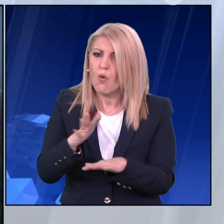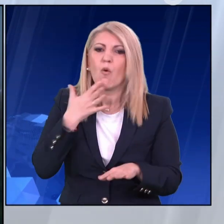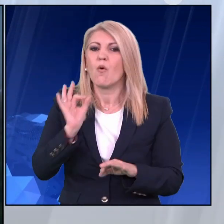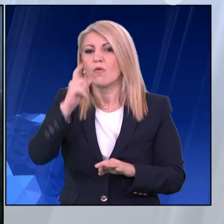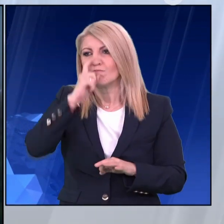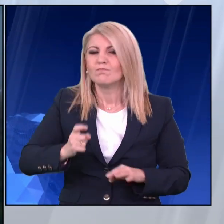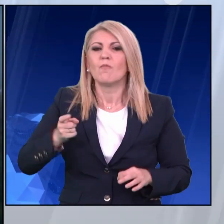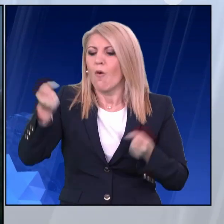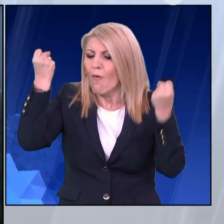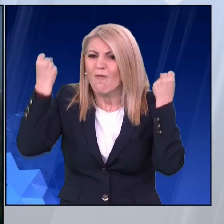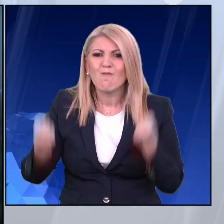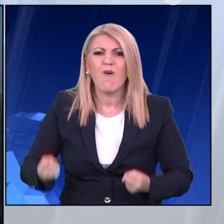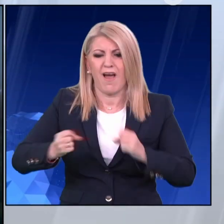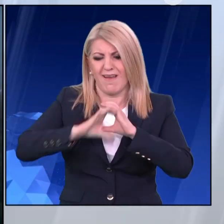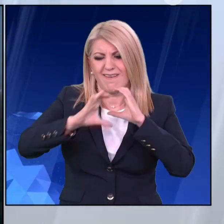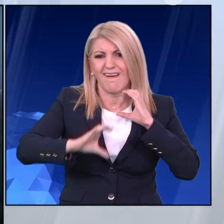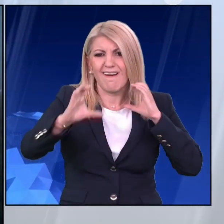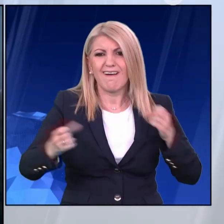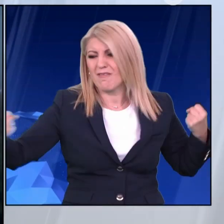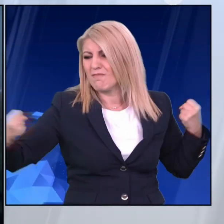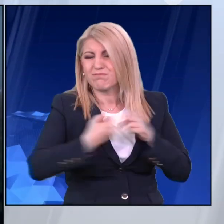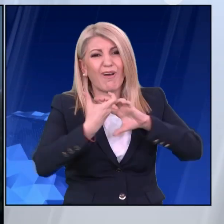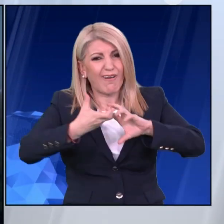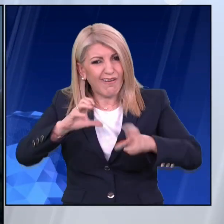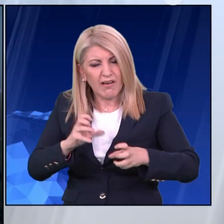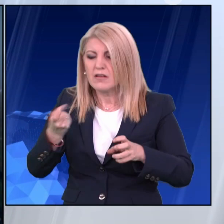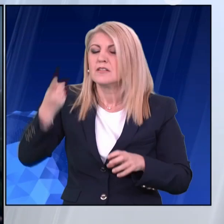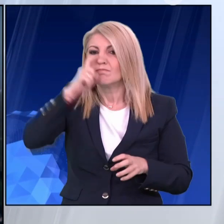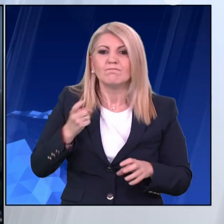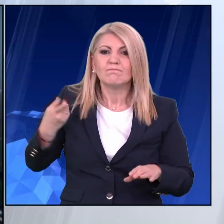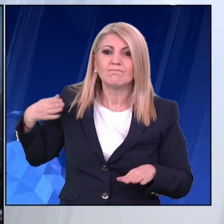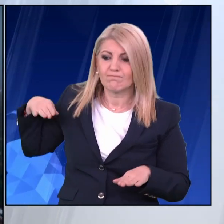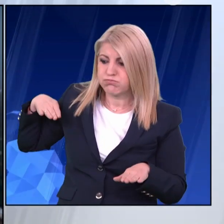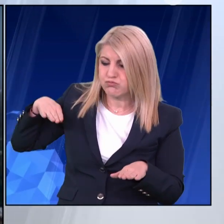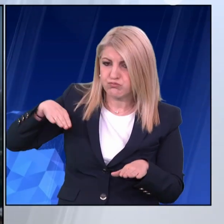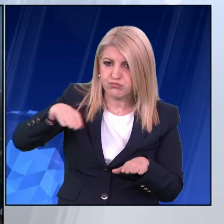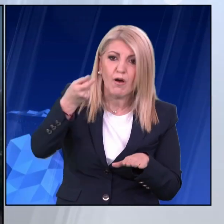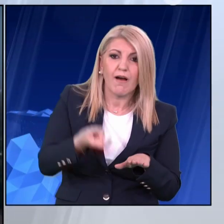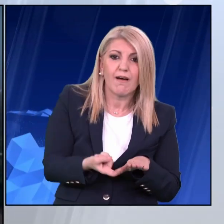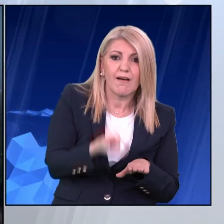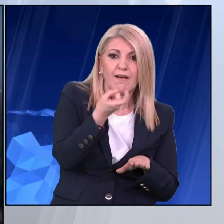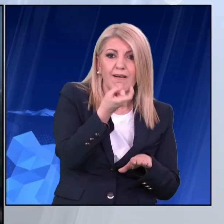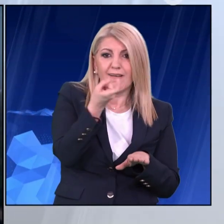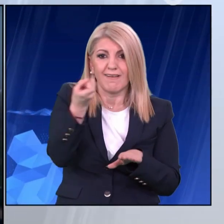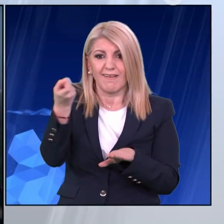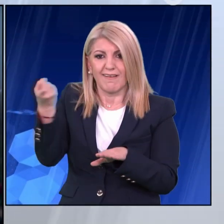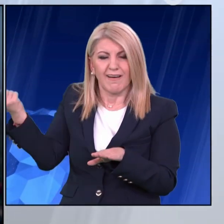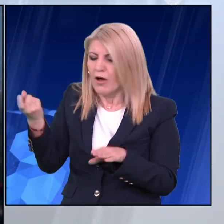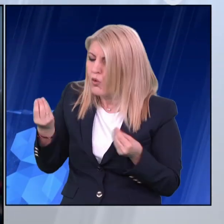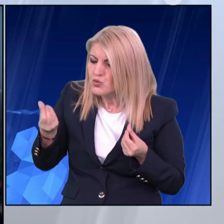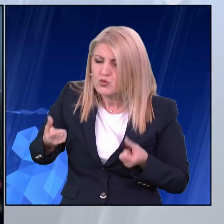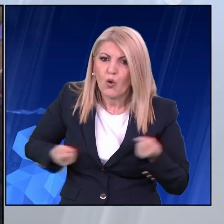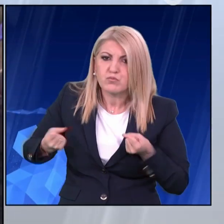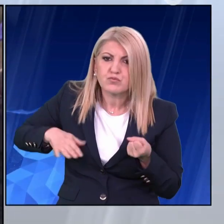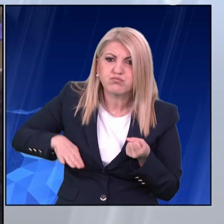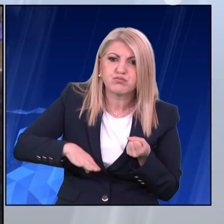βαραίων και γερανοφόρων οχημάτων τα οποία συνέδραμα στις έρευνες μέσω της απομάκρυσης βαραίων όγκων προκειμένου να λειτουργήσουν τα αρμόδια συνεργεία της